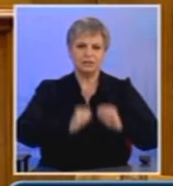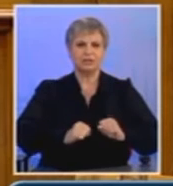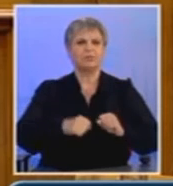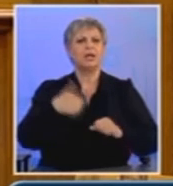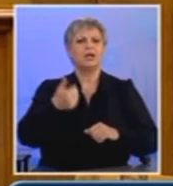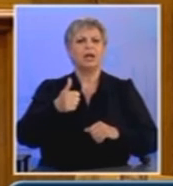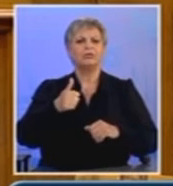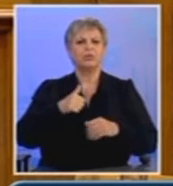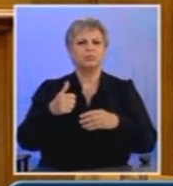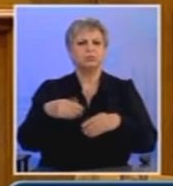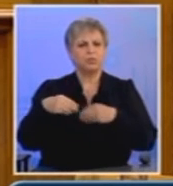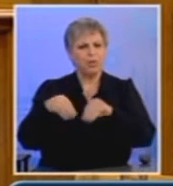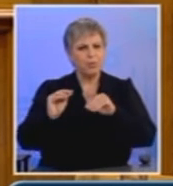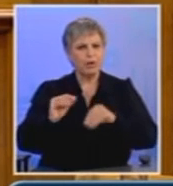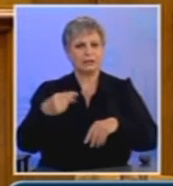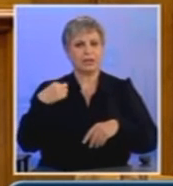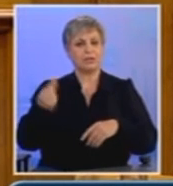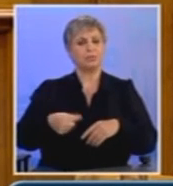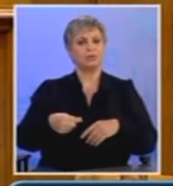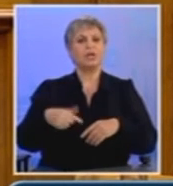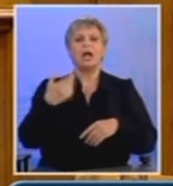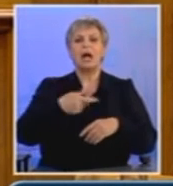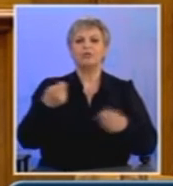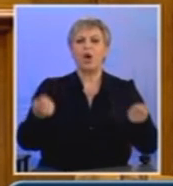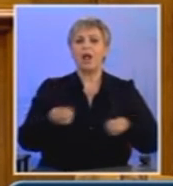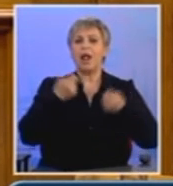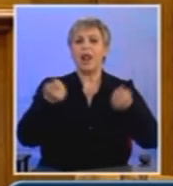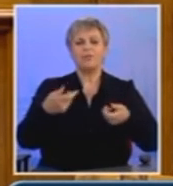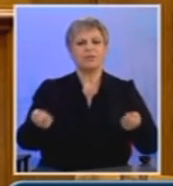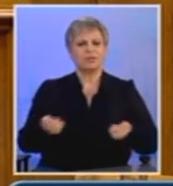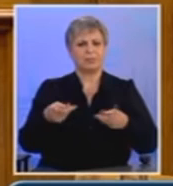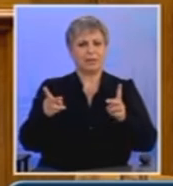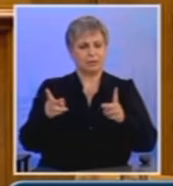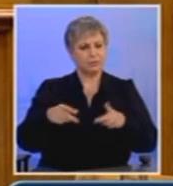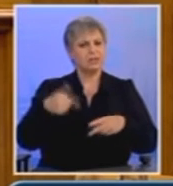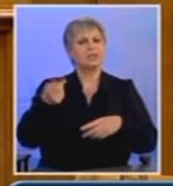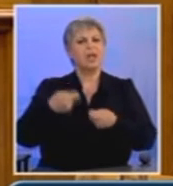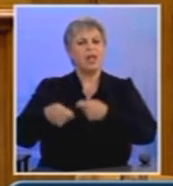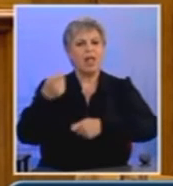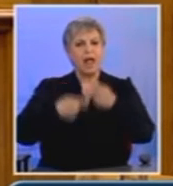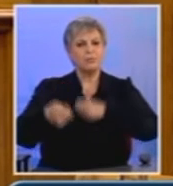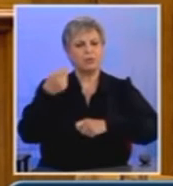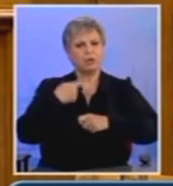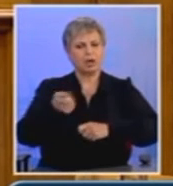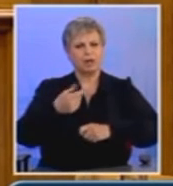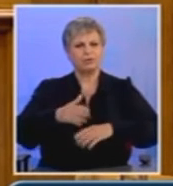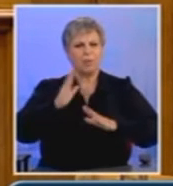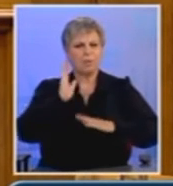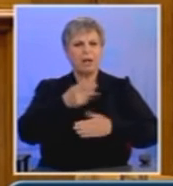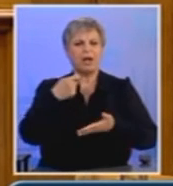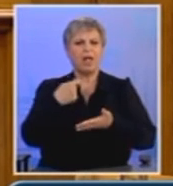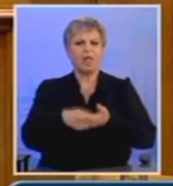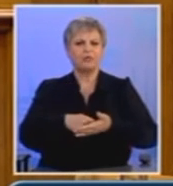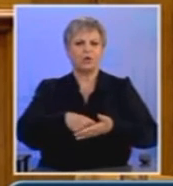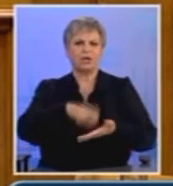την αύξηση της φοραφέμαξης των αυτοαπασχολουμένων επαγγελματιών και εμπόρων. Τι θα έλεγε ο ΣΥΡΙΖΑ αν αυτά τα τέλειωτα